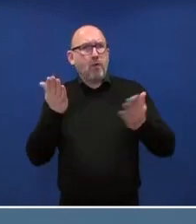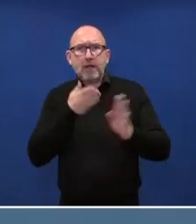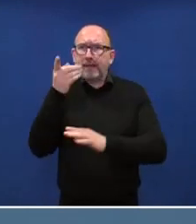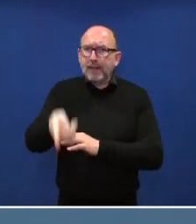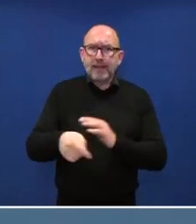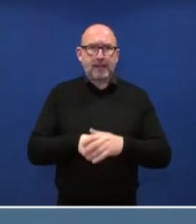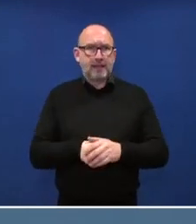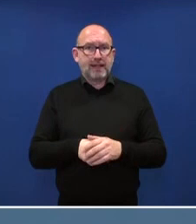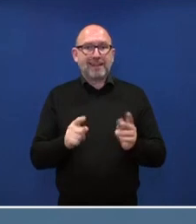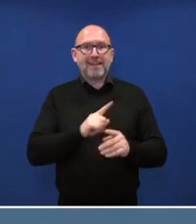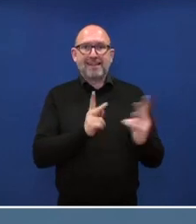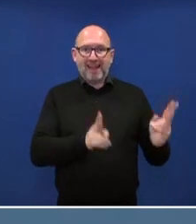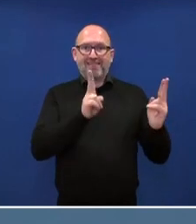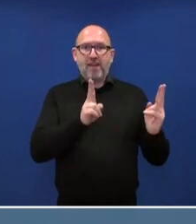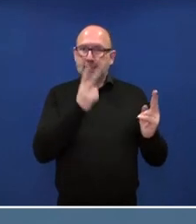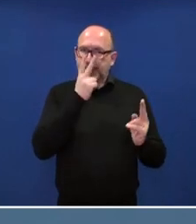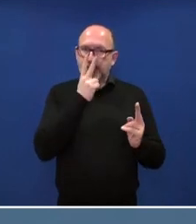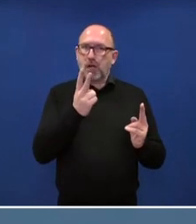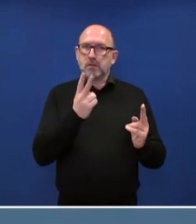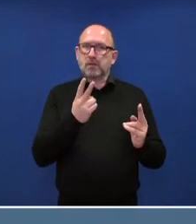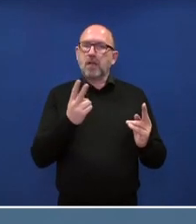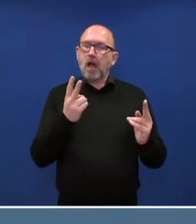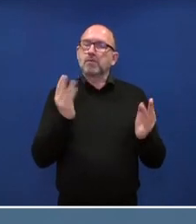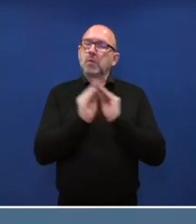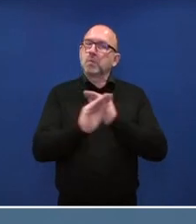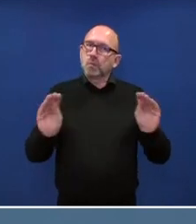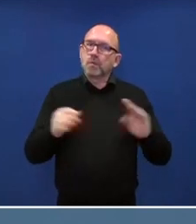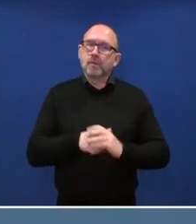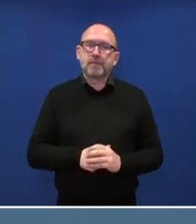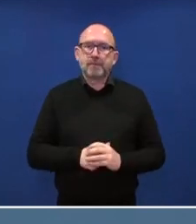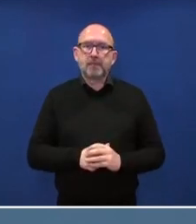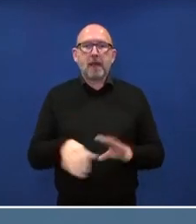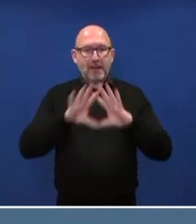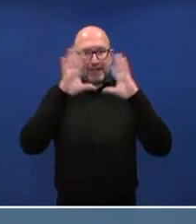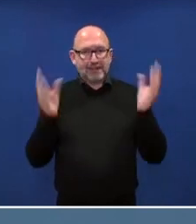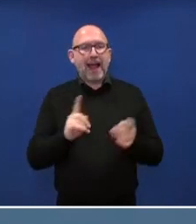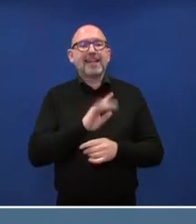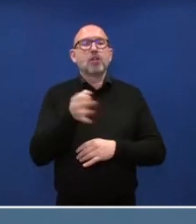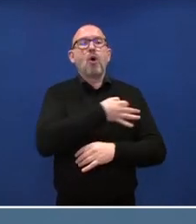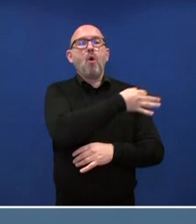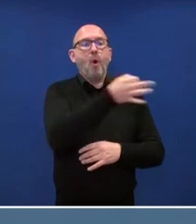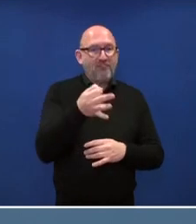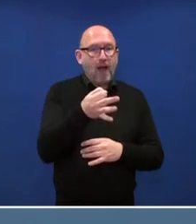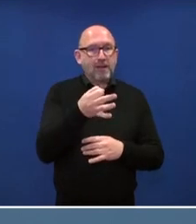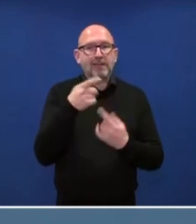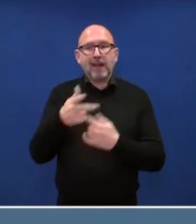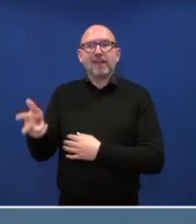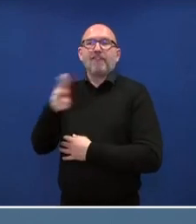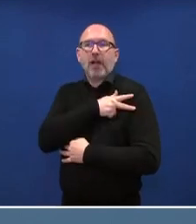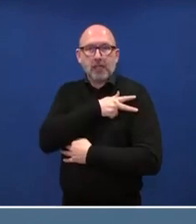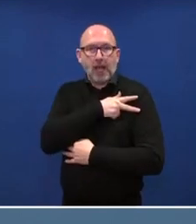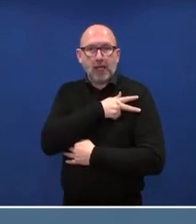jedenfalls in der ersten Phase. Aber generell würde ich sagen, das eine sind Umfragen, das andere ist die Wirklichkeit. Also